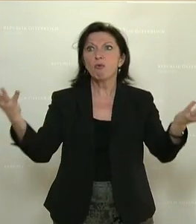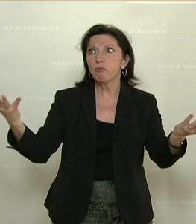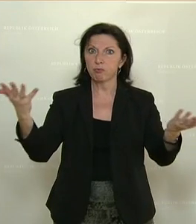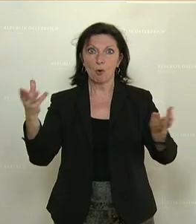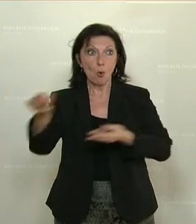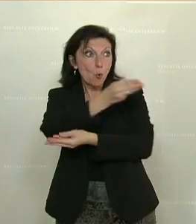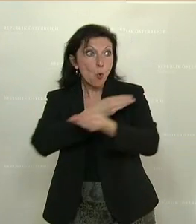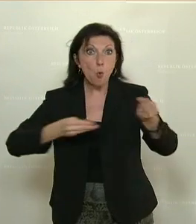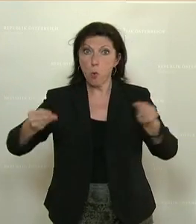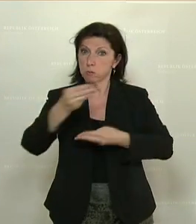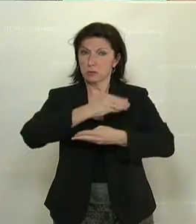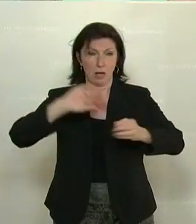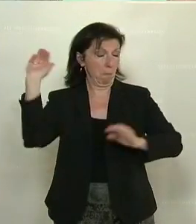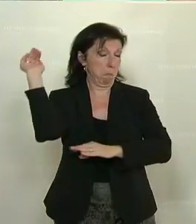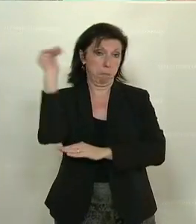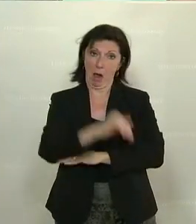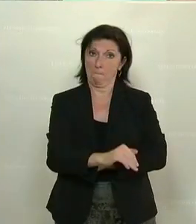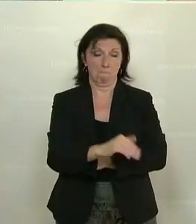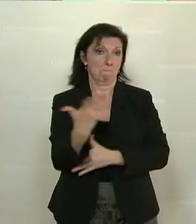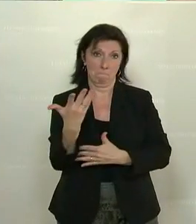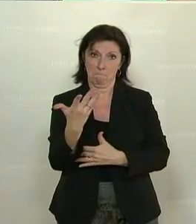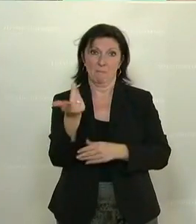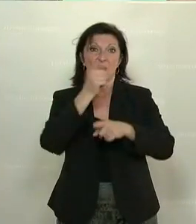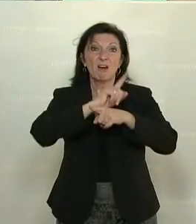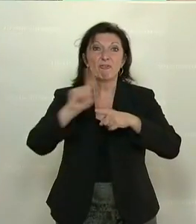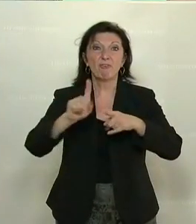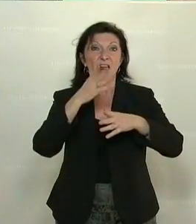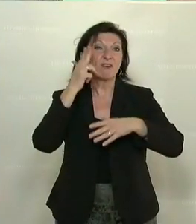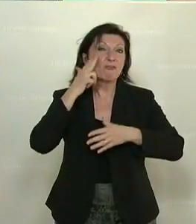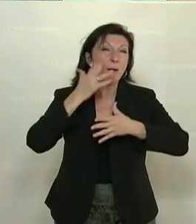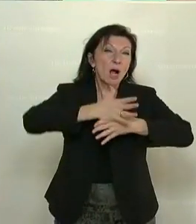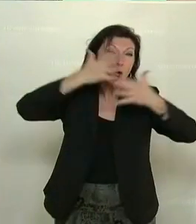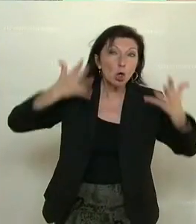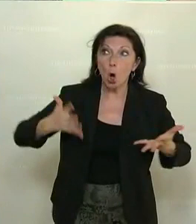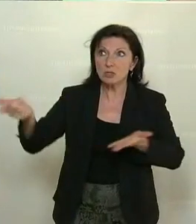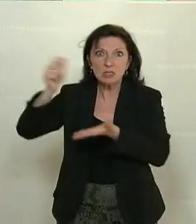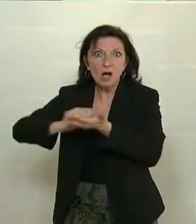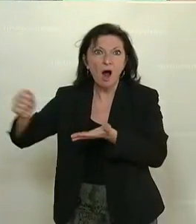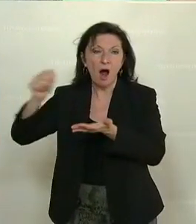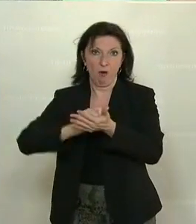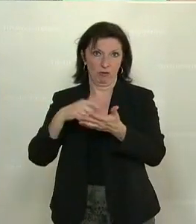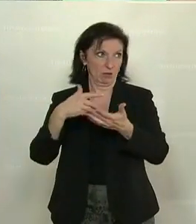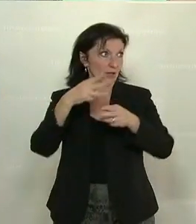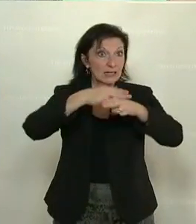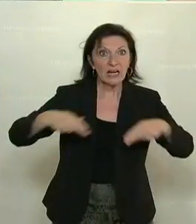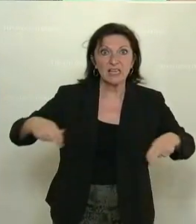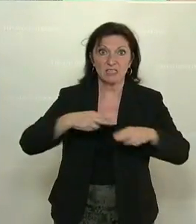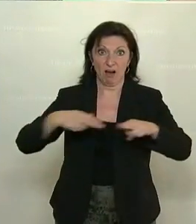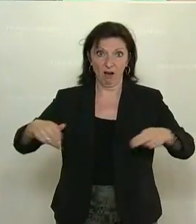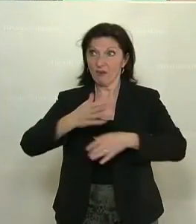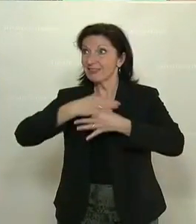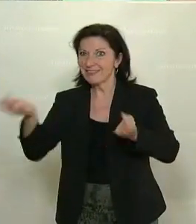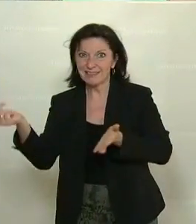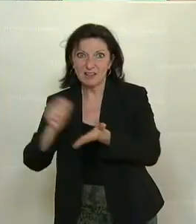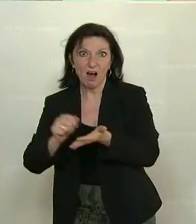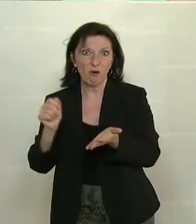Umsätze sind eingebrochen. Es fehlen die Großabnehmer. Kantinen, Restaurants und Großküchen. Der